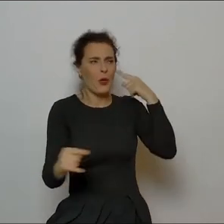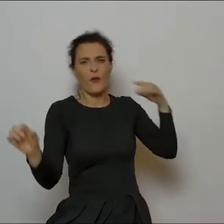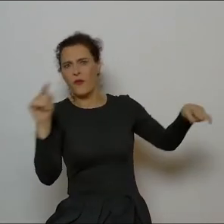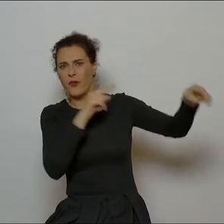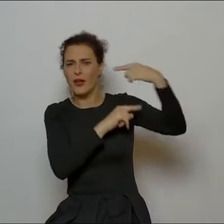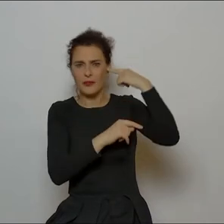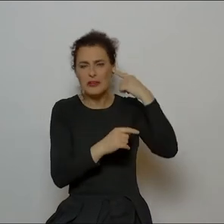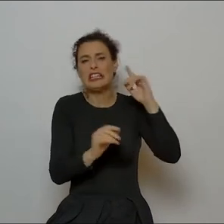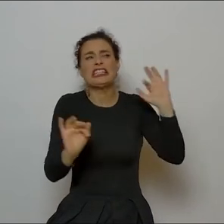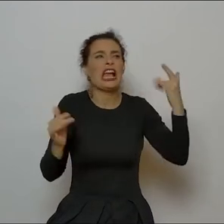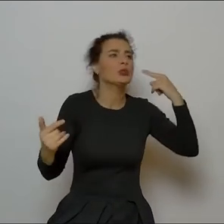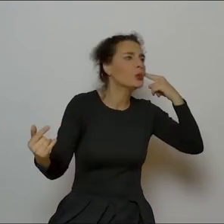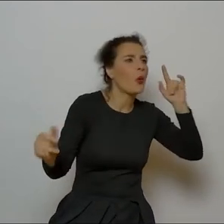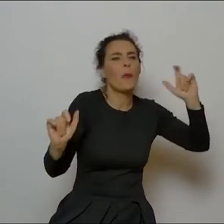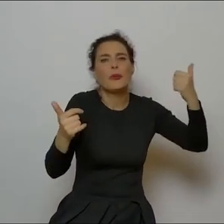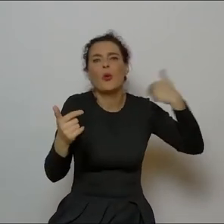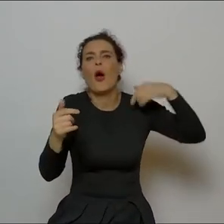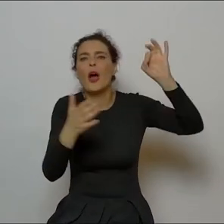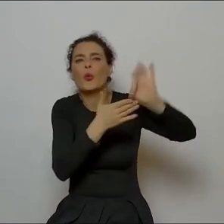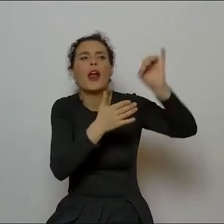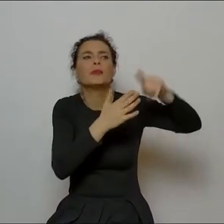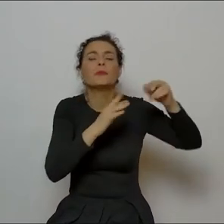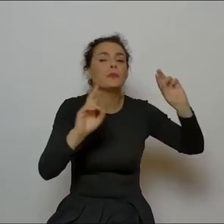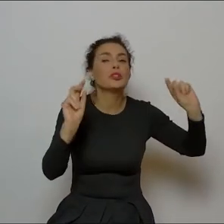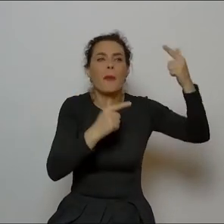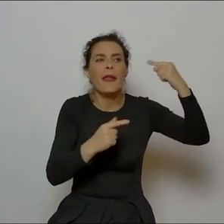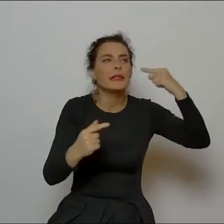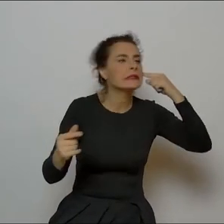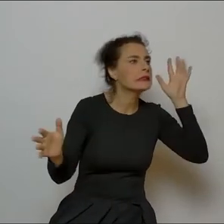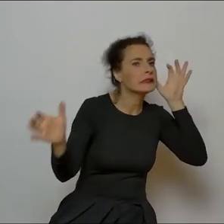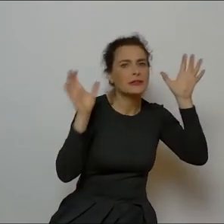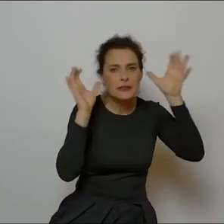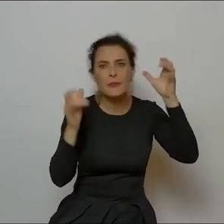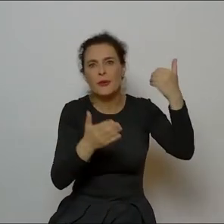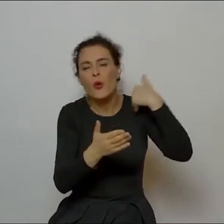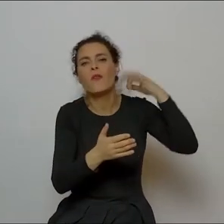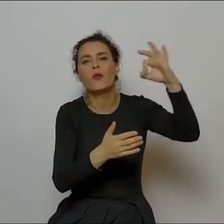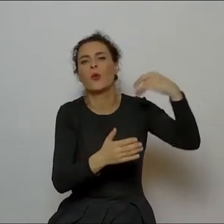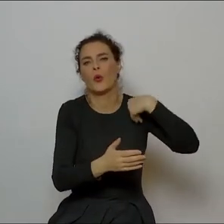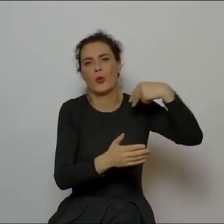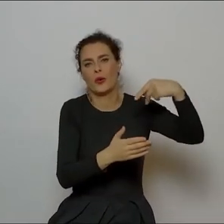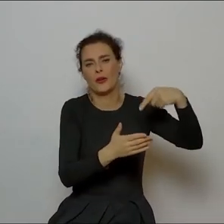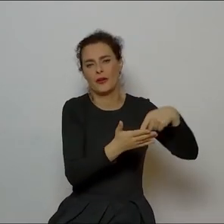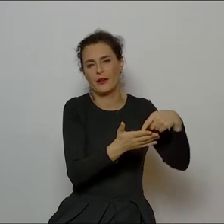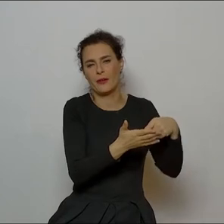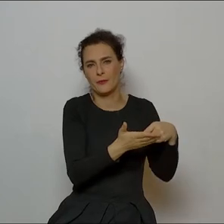gdzieś tam kiedy wpadały w ucho, a przypadkowo wpadały interpretacje, interpretacje,